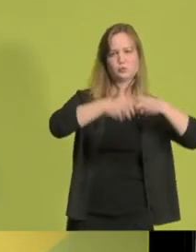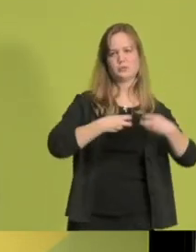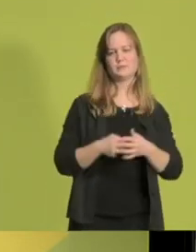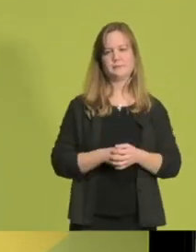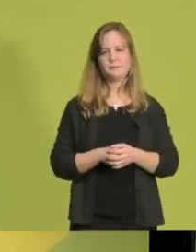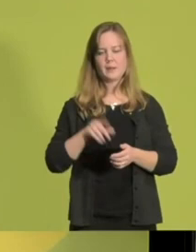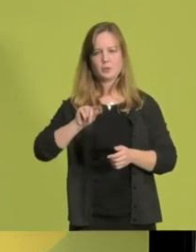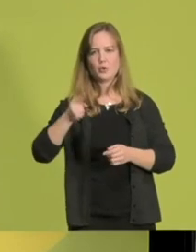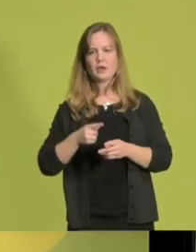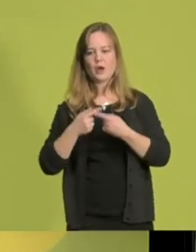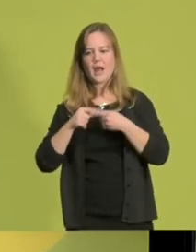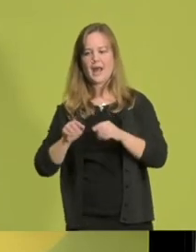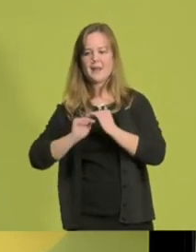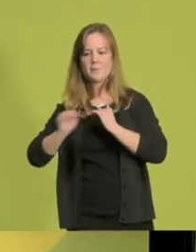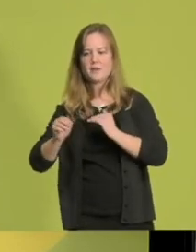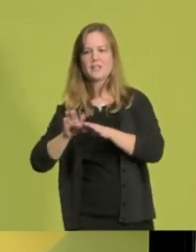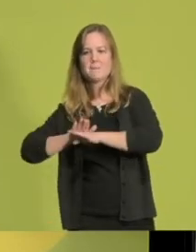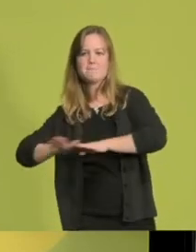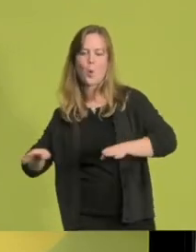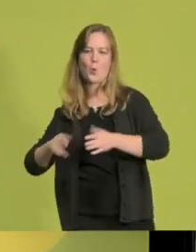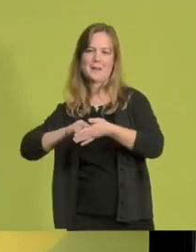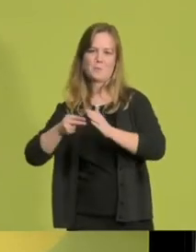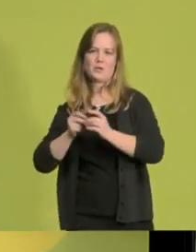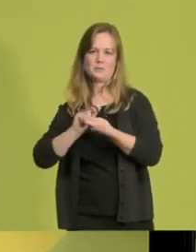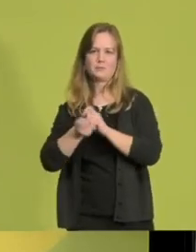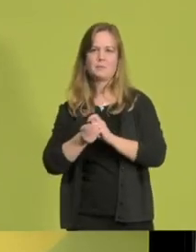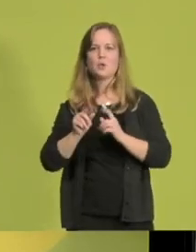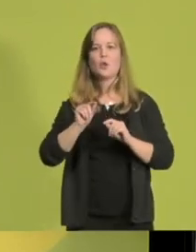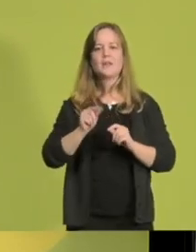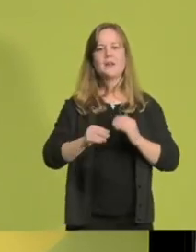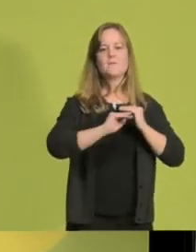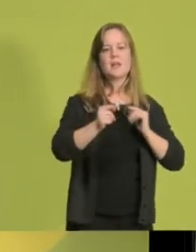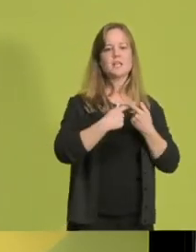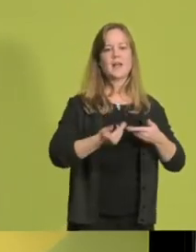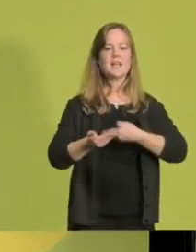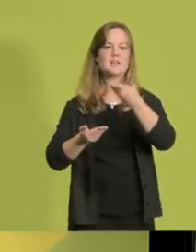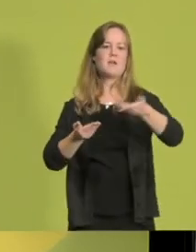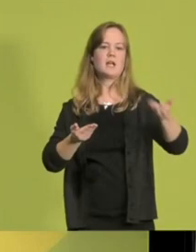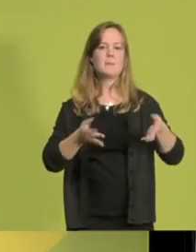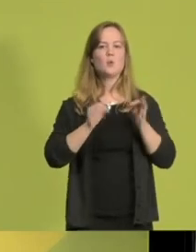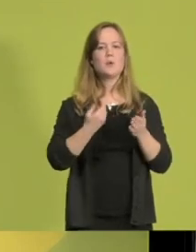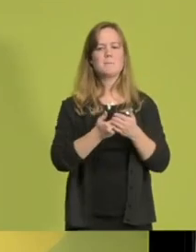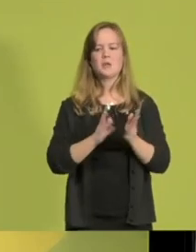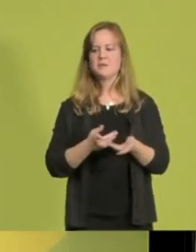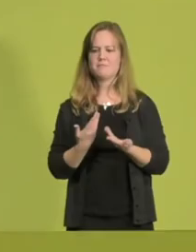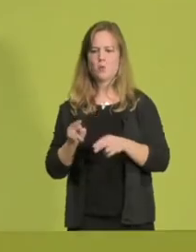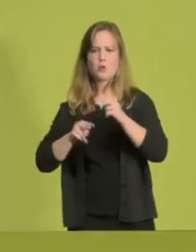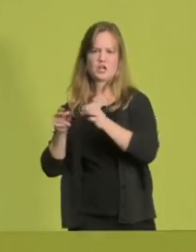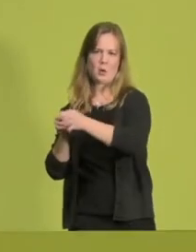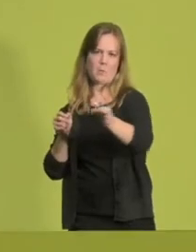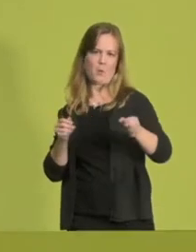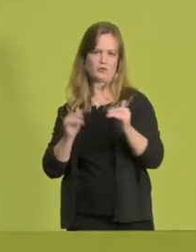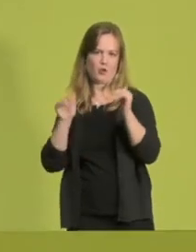heißt auch, eine andere Flächen- und Bodenpolitik zu machen, Flächen entsprechend anders vergeben. Hier gibt es viele gute Beispiele in den Kommunen. Liebe